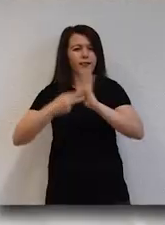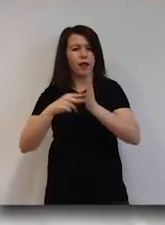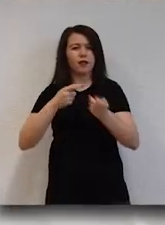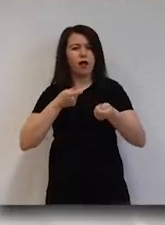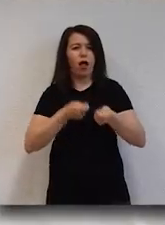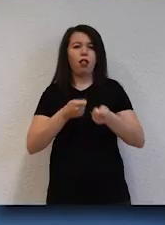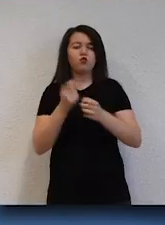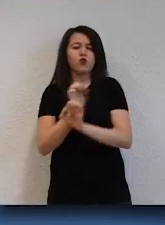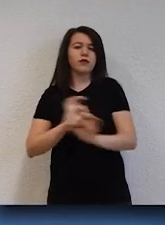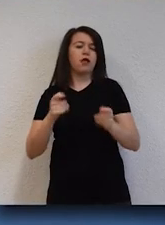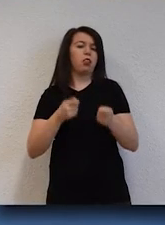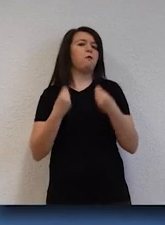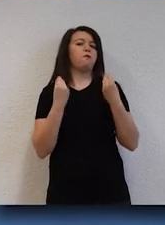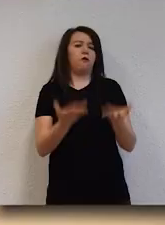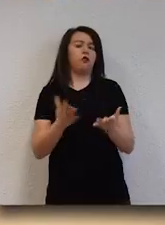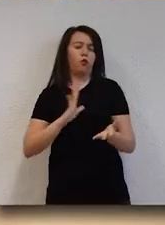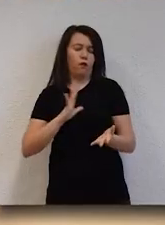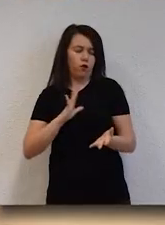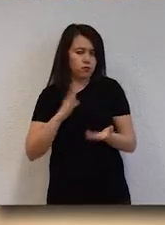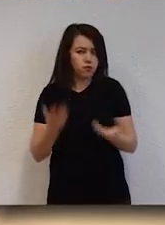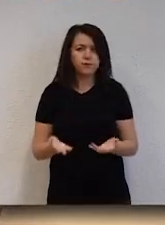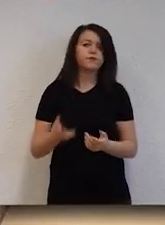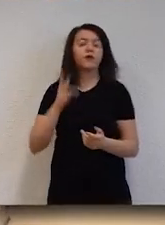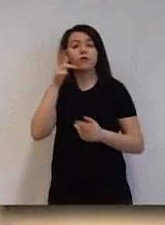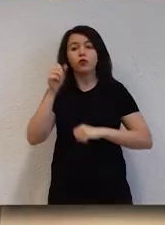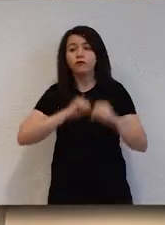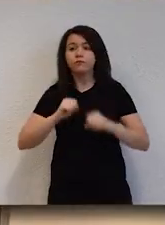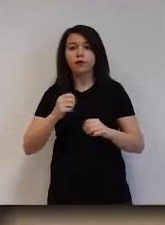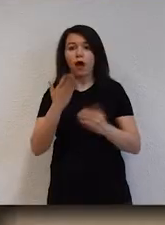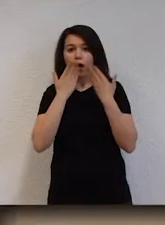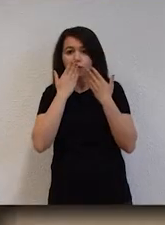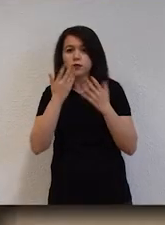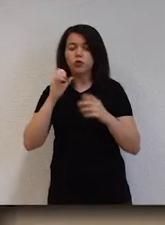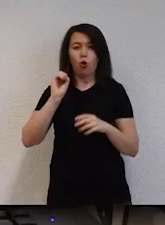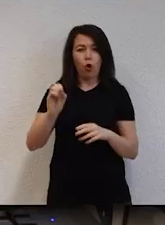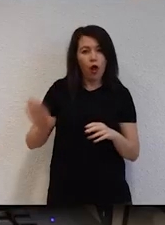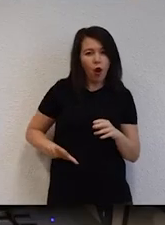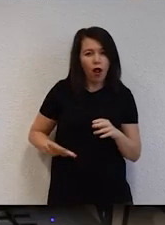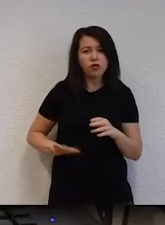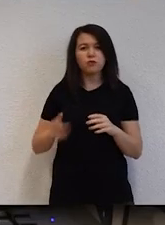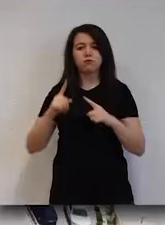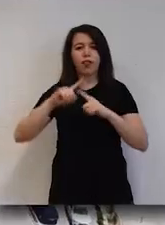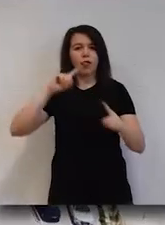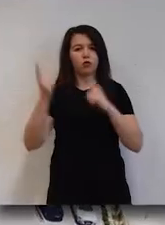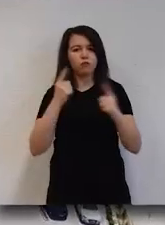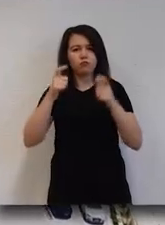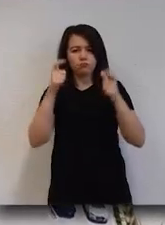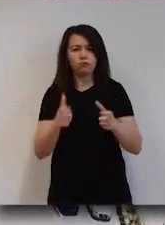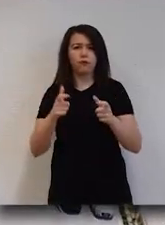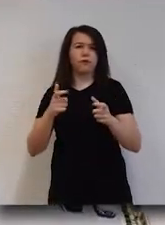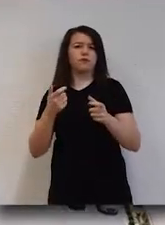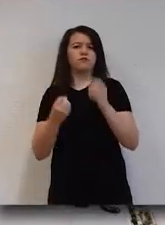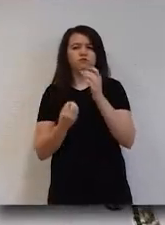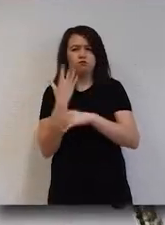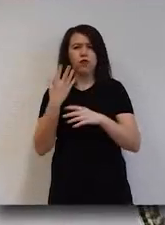belirleme konularında ücretsiz eğitimler verilir. Hacettepe'li akademisyen ve öğrenciler, Teknokent'te